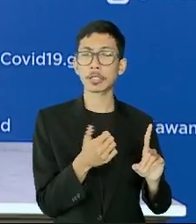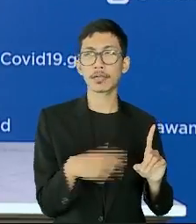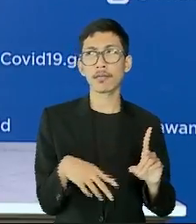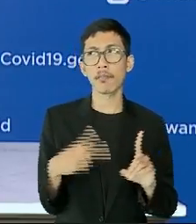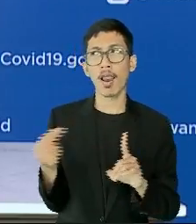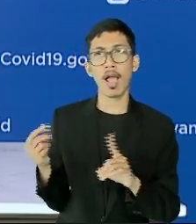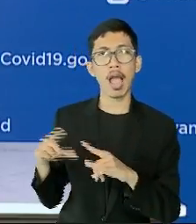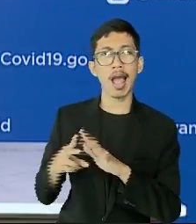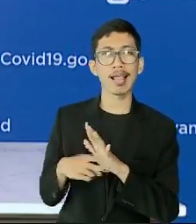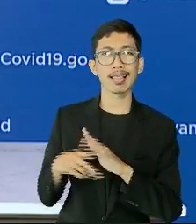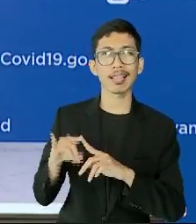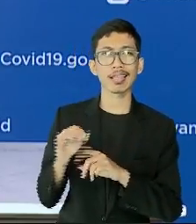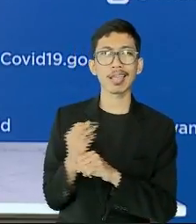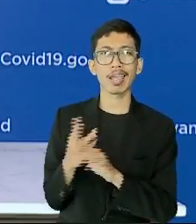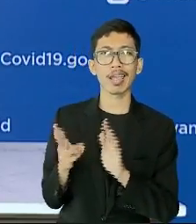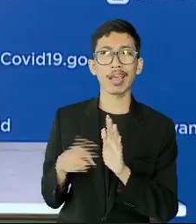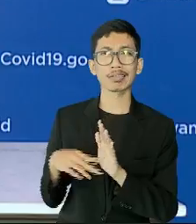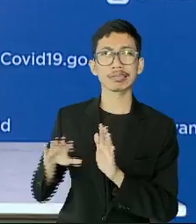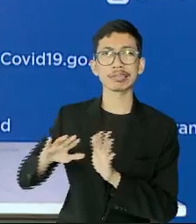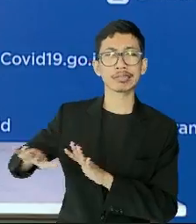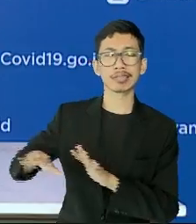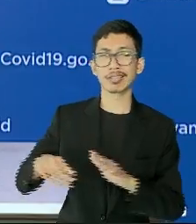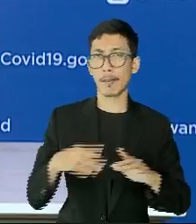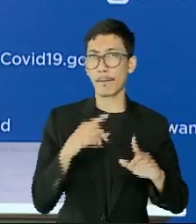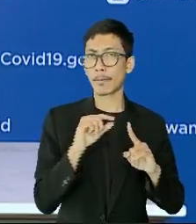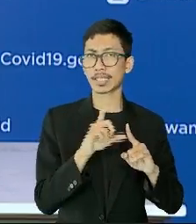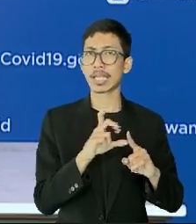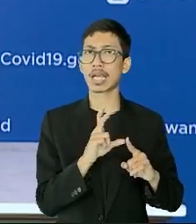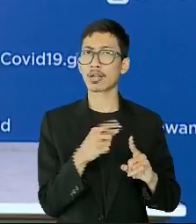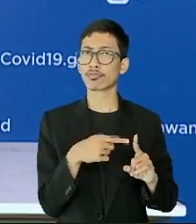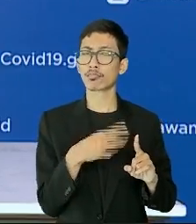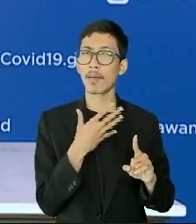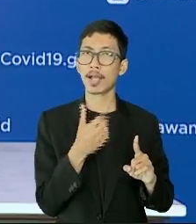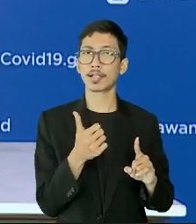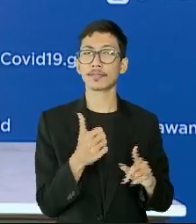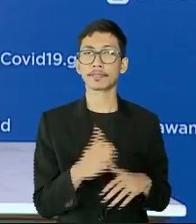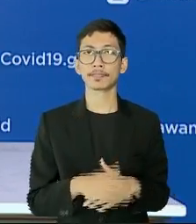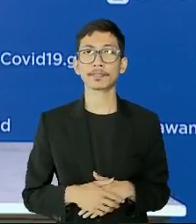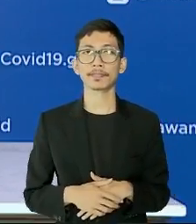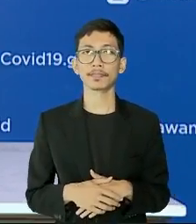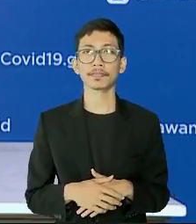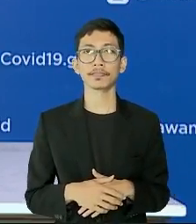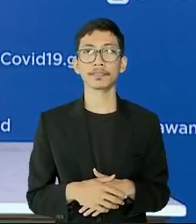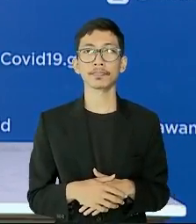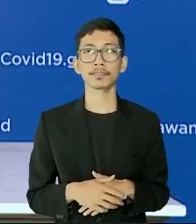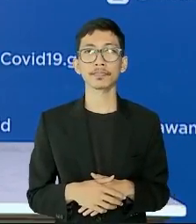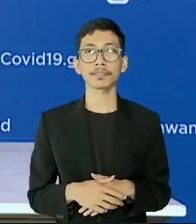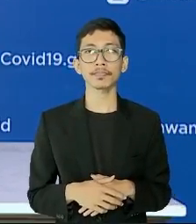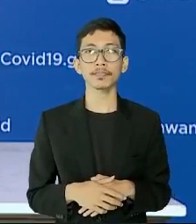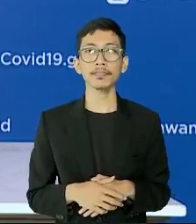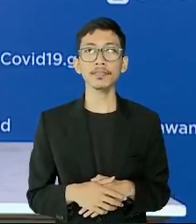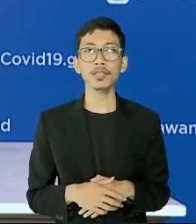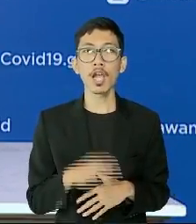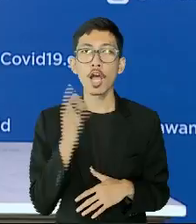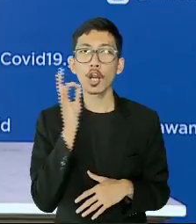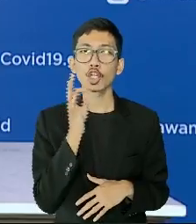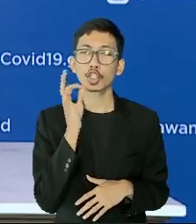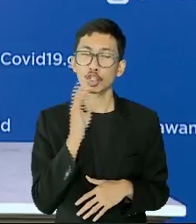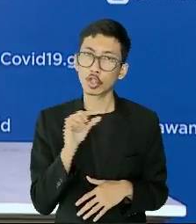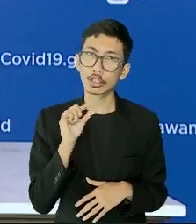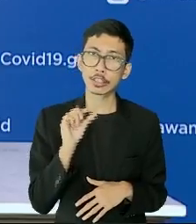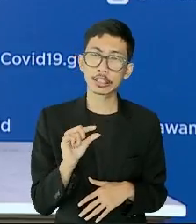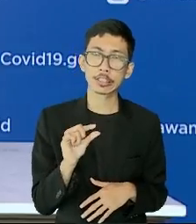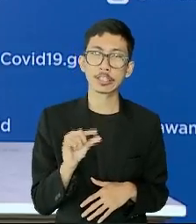rapid antigen sehingga potensi orang terinfeksi untuk lolos deteksi dan menulari orang lain dalam setting